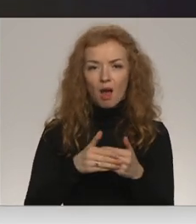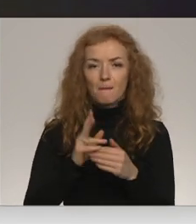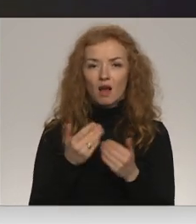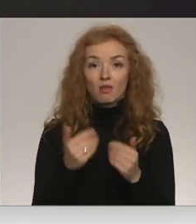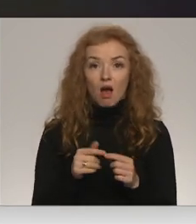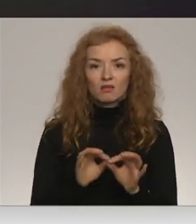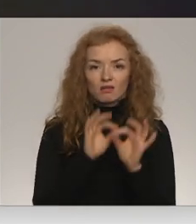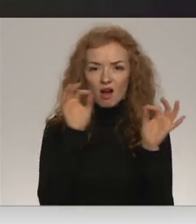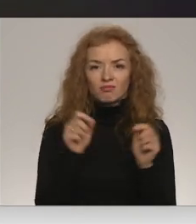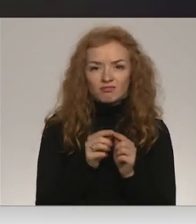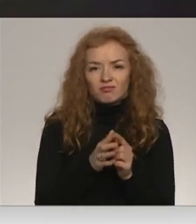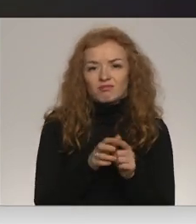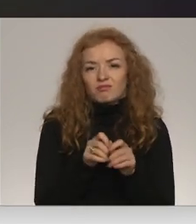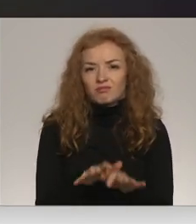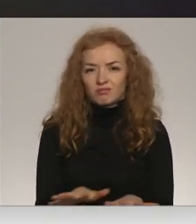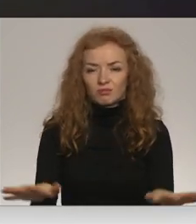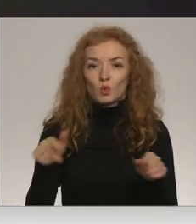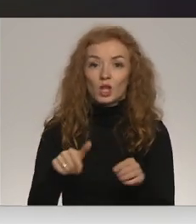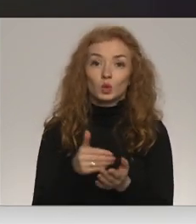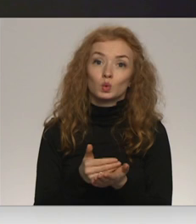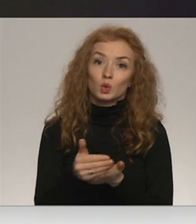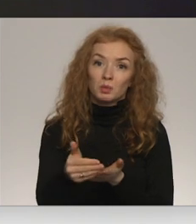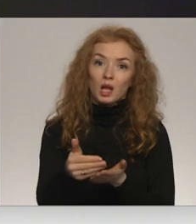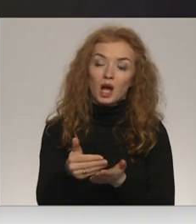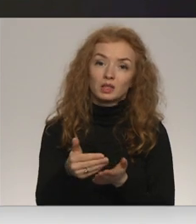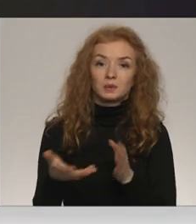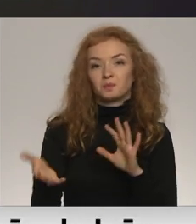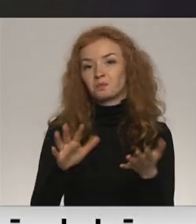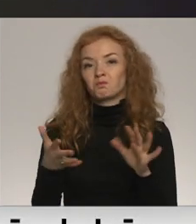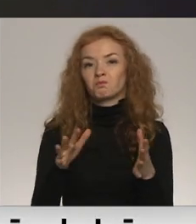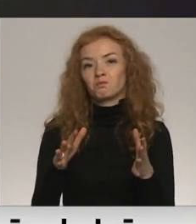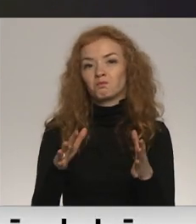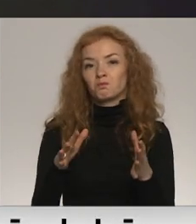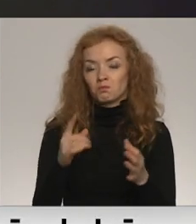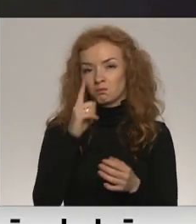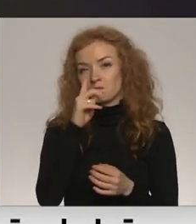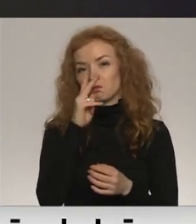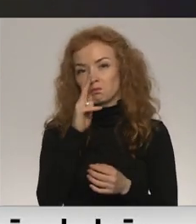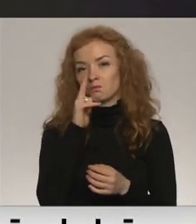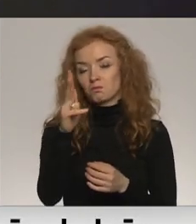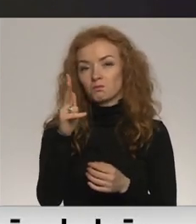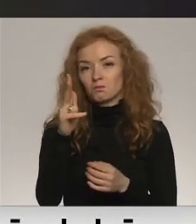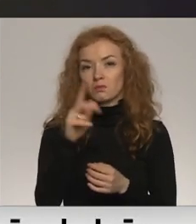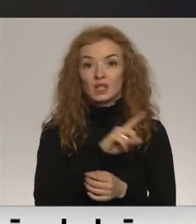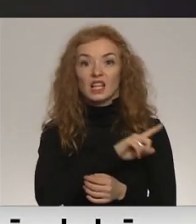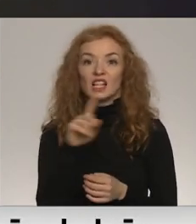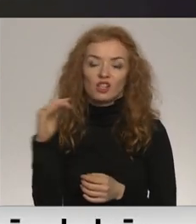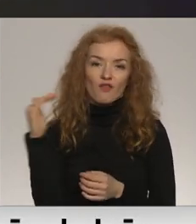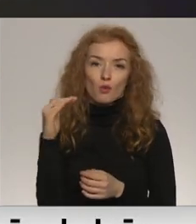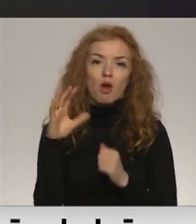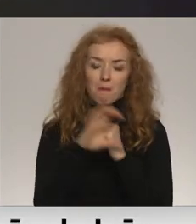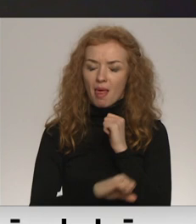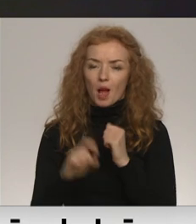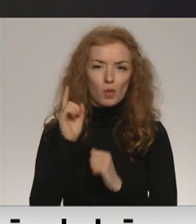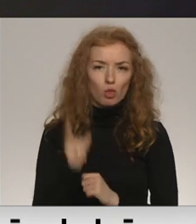un tas jaunais vilnis varētu vēl turpināties vismaz vairākas nedēļas. Es domāju, ka līdz februāra beigam